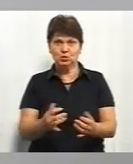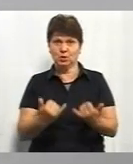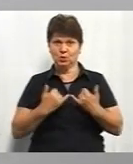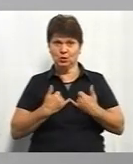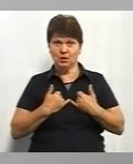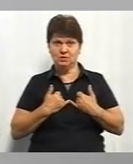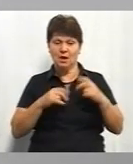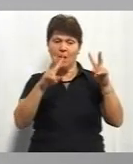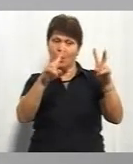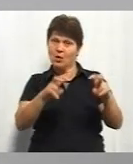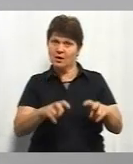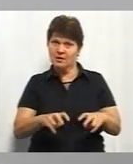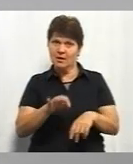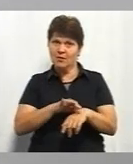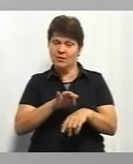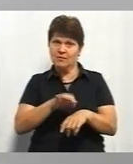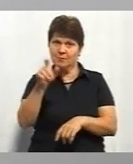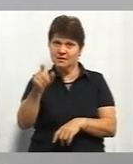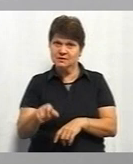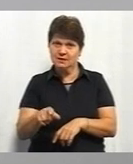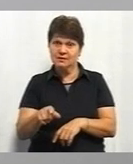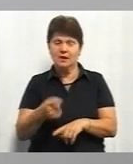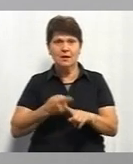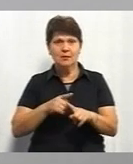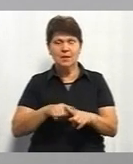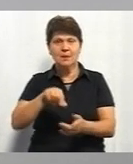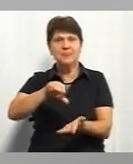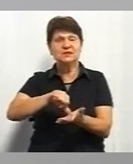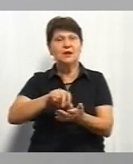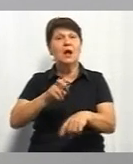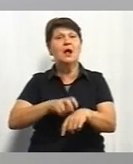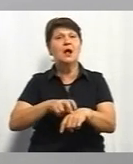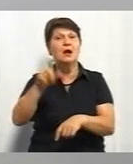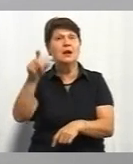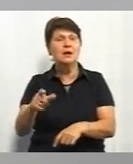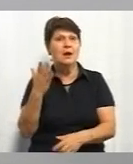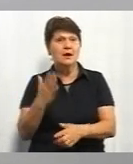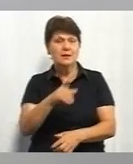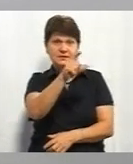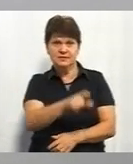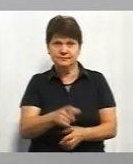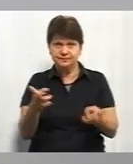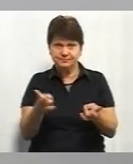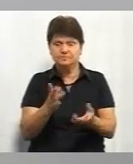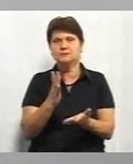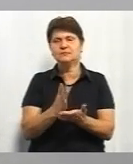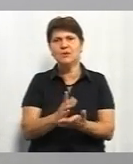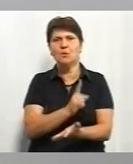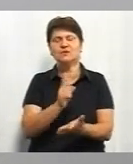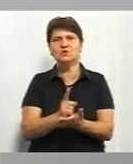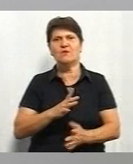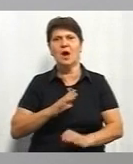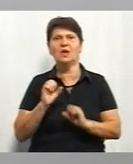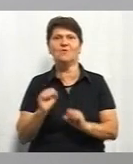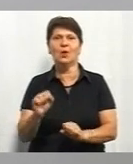оглядають пацієнта, при цьому представляє лікарь. Якщо пацієнт потребує, є адвокат обов'язково